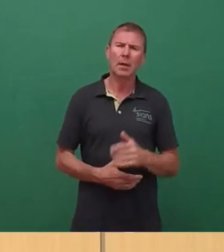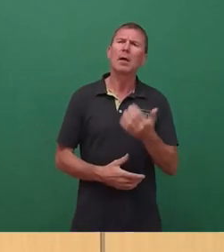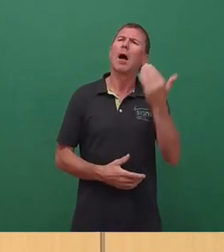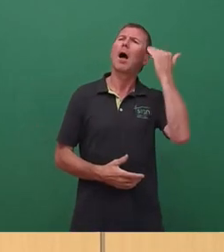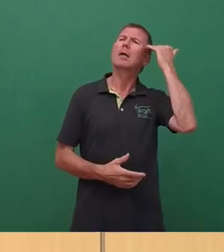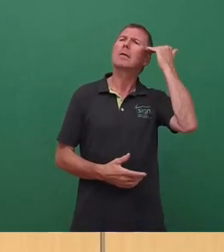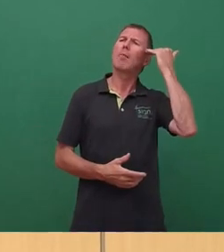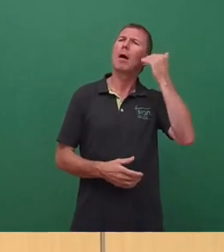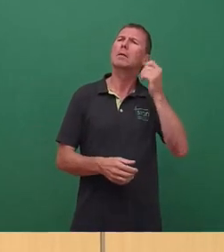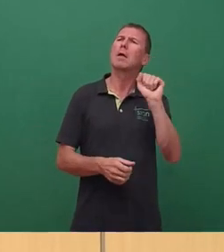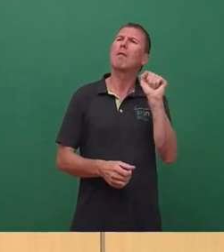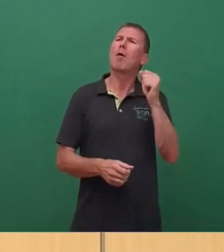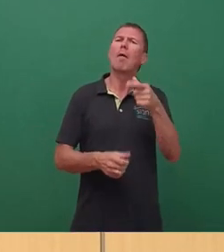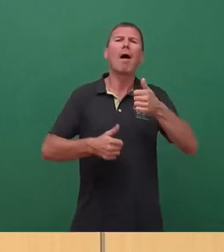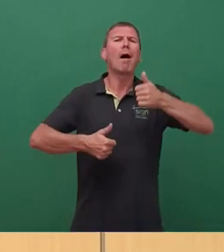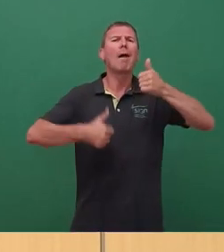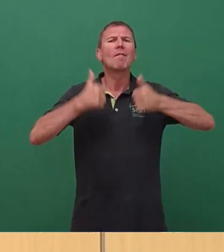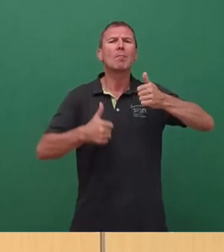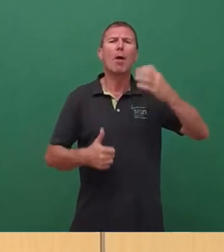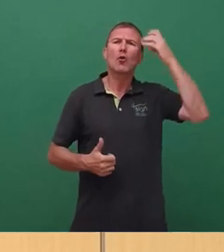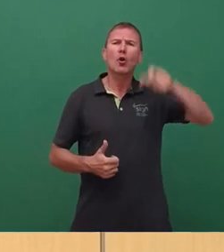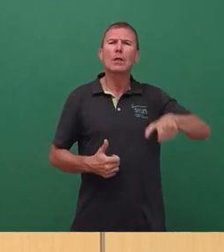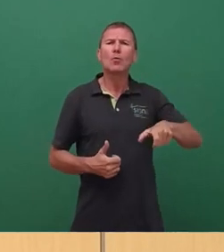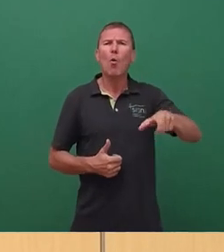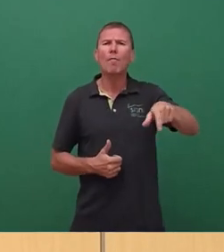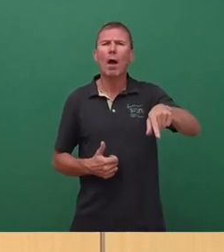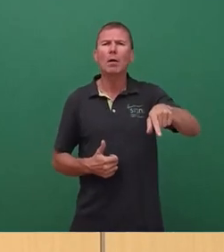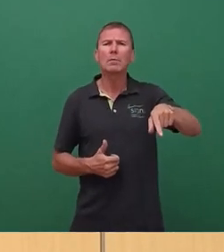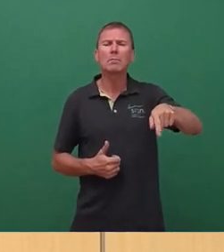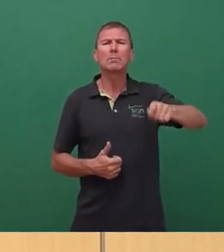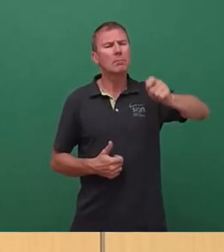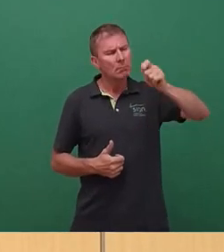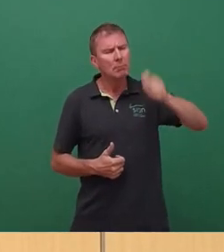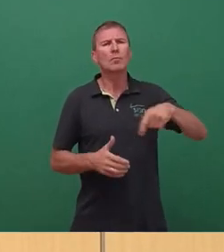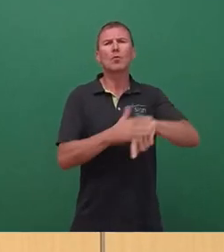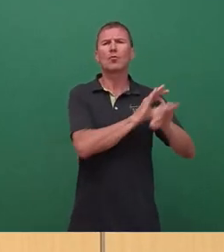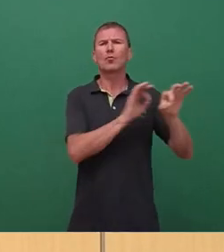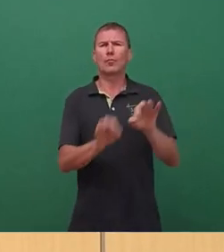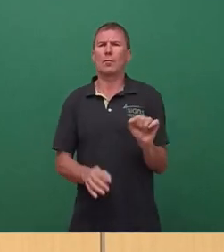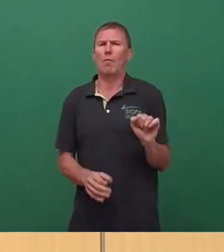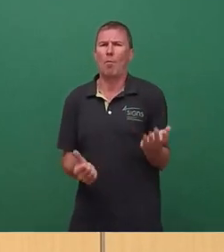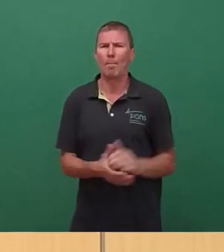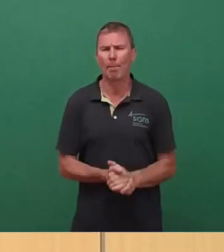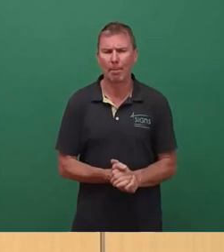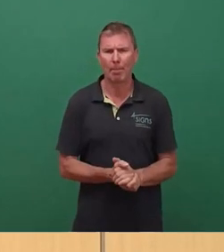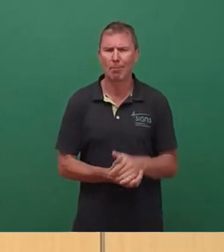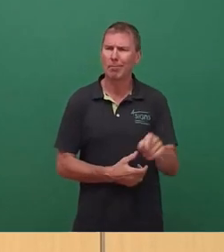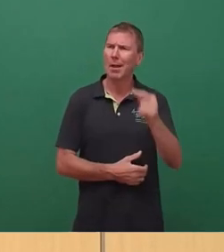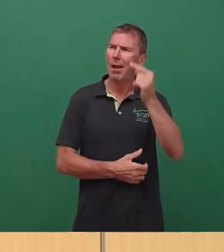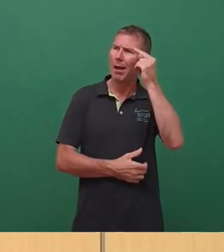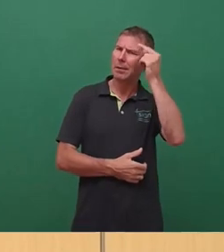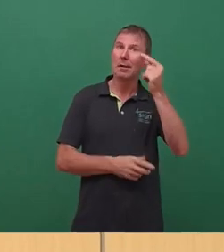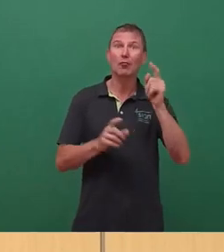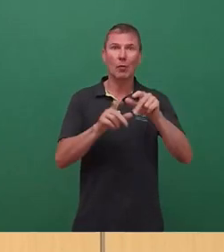eigentlich diesen Wettbewerb am Königsufer veranstaltet? Es war ja ein Gedanke, der aus der Stadtverwaltung